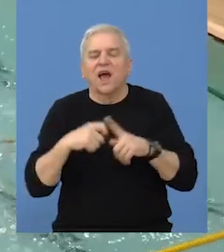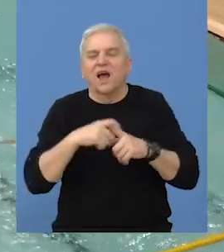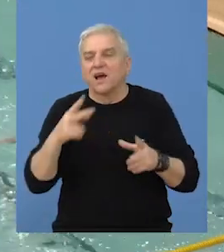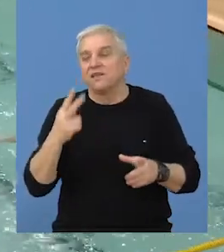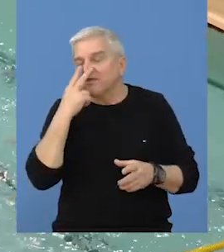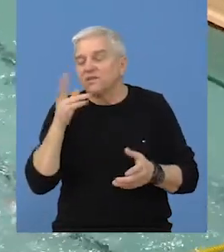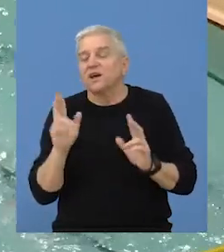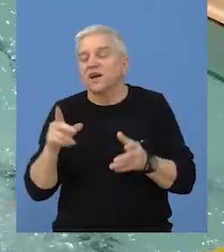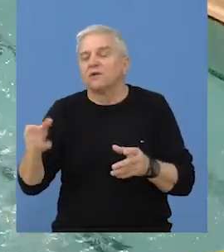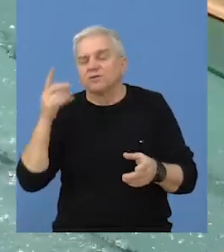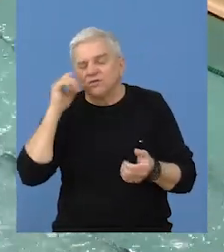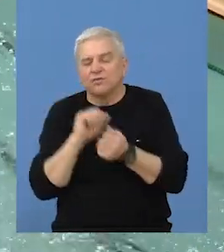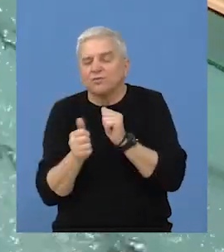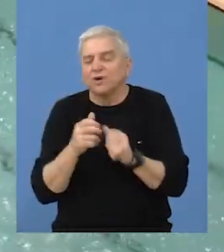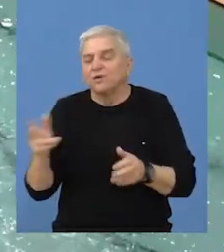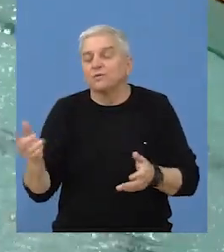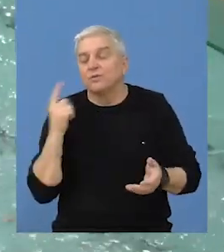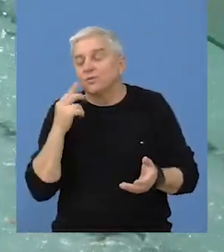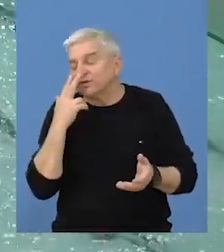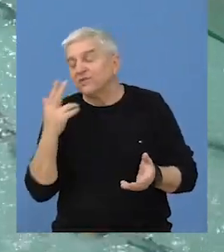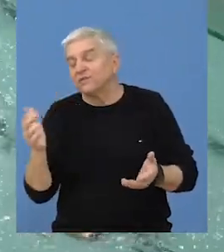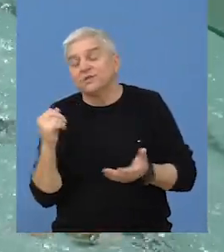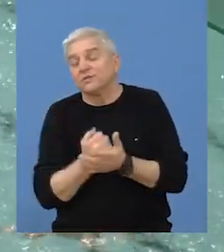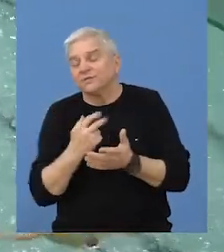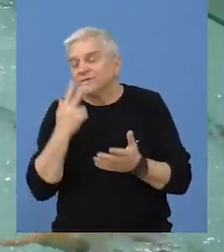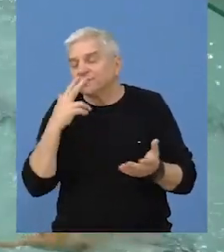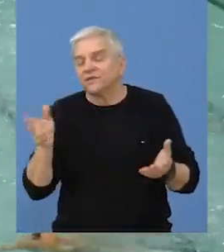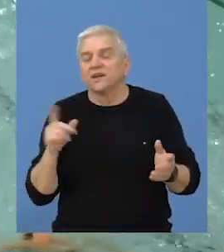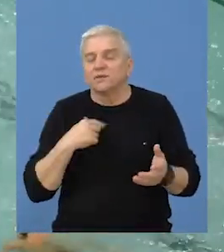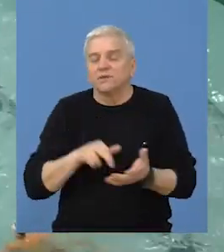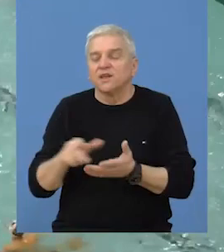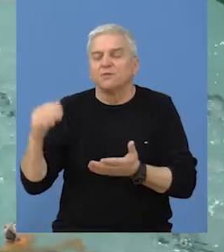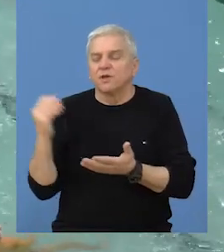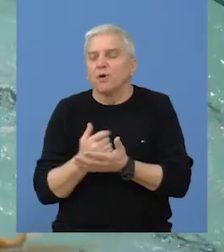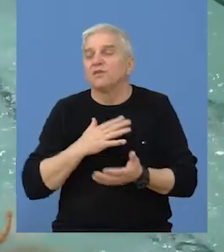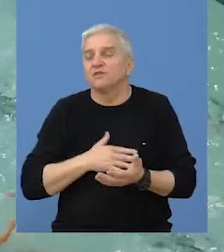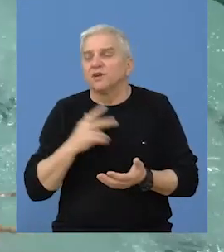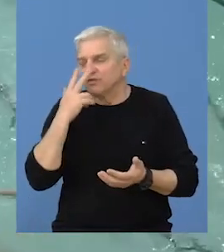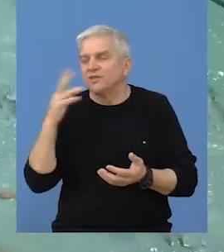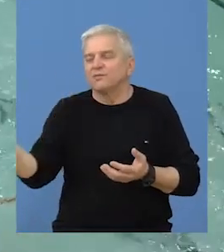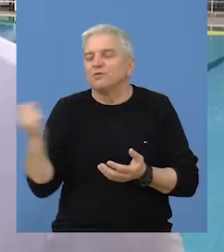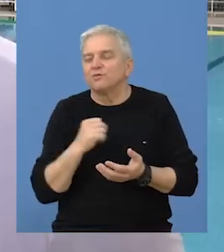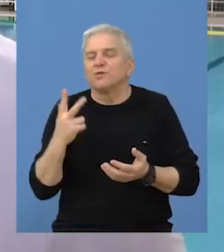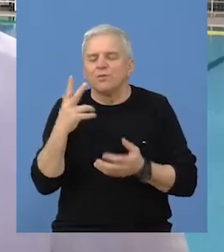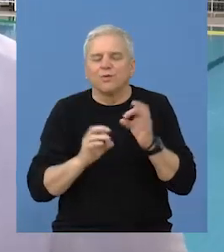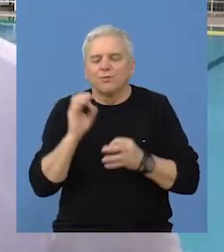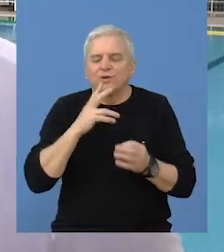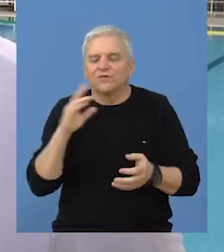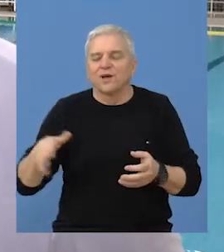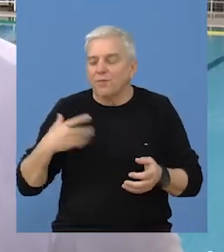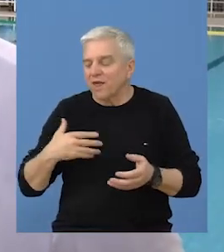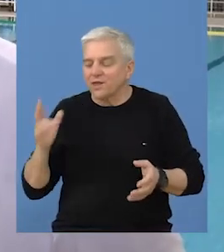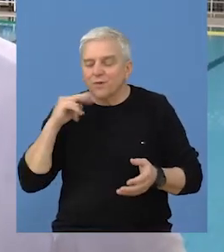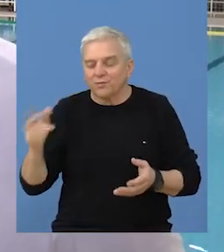takozvana kada vidjet ćemo kako se tu snalazimo ali kao što vam kažem mi idemo na pobedu i idemo da